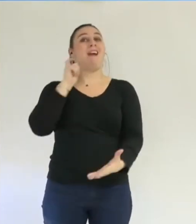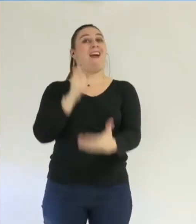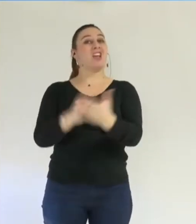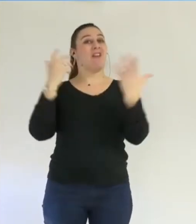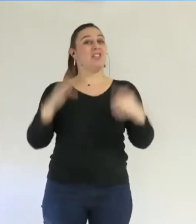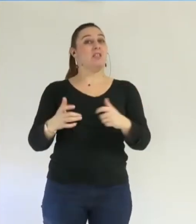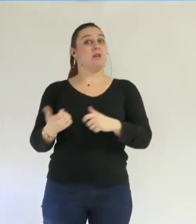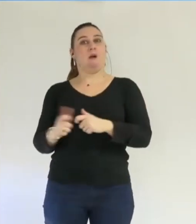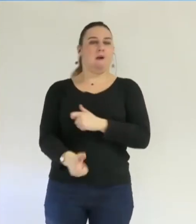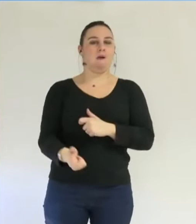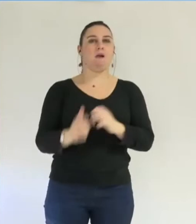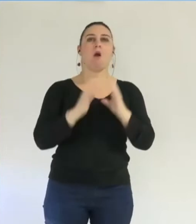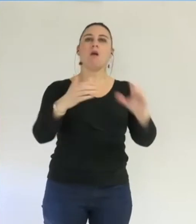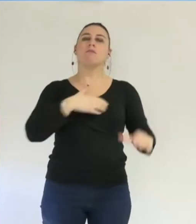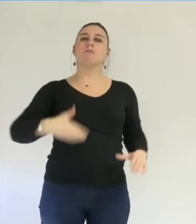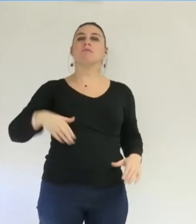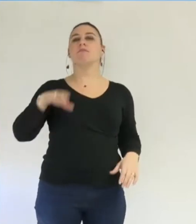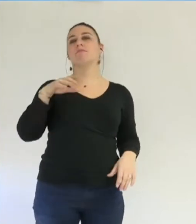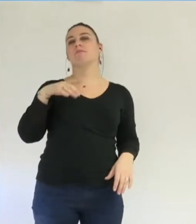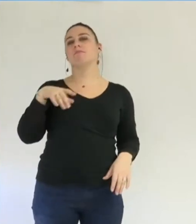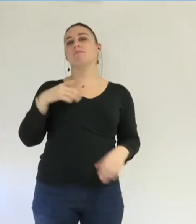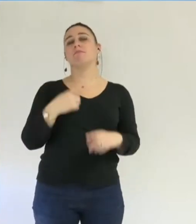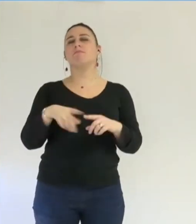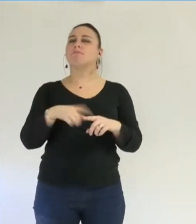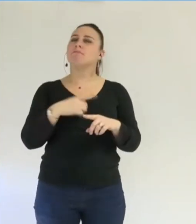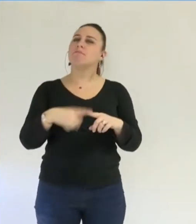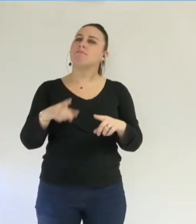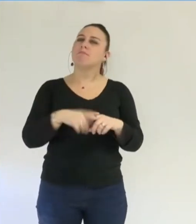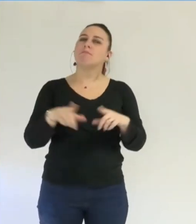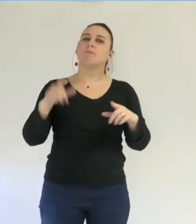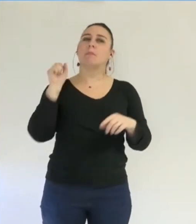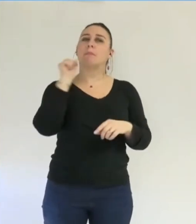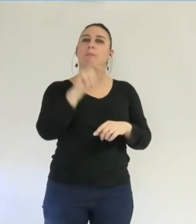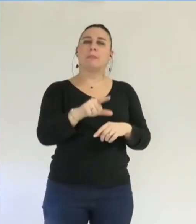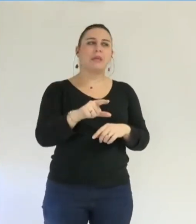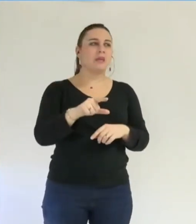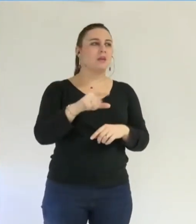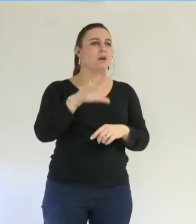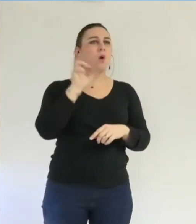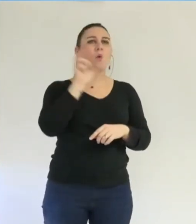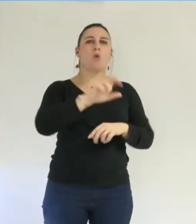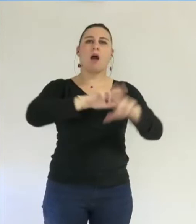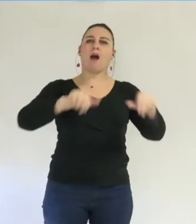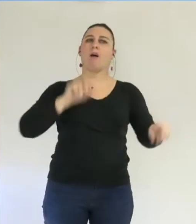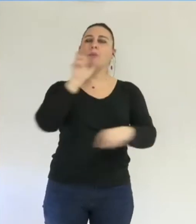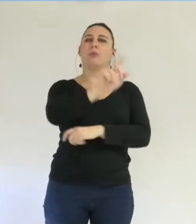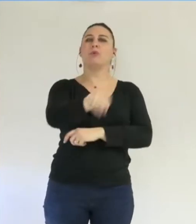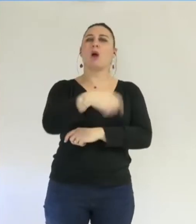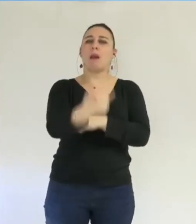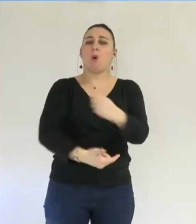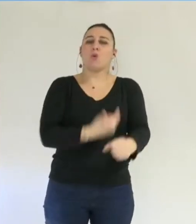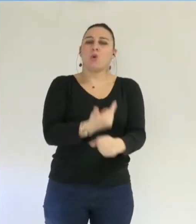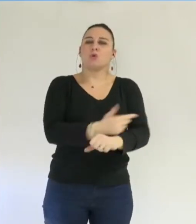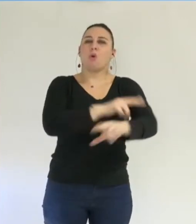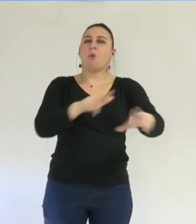le Conseil municipal a curieusement décidé de louer son immeuble à son co-contactant. Ce contrat de location prévoyait une durée de deux années